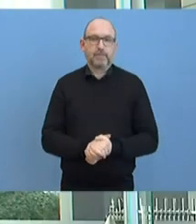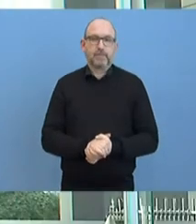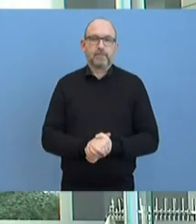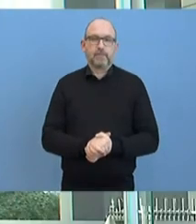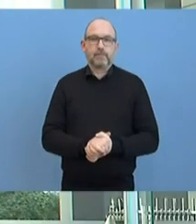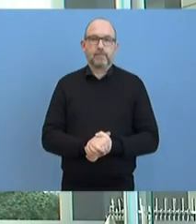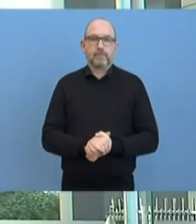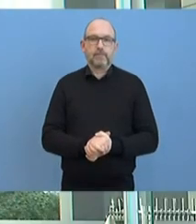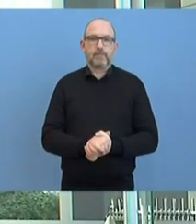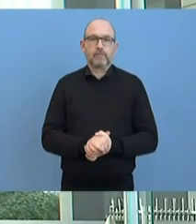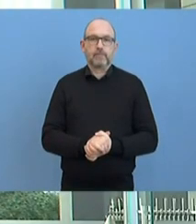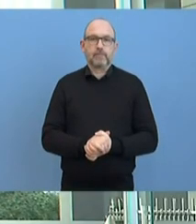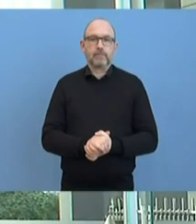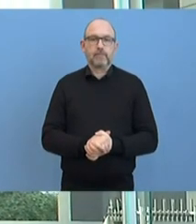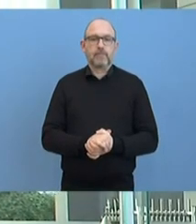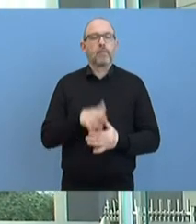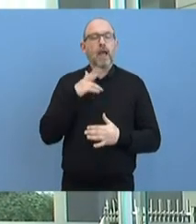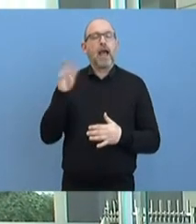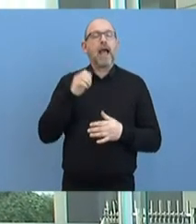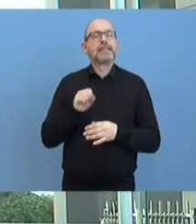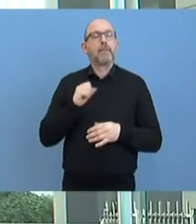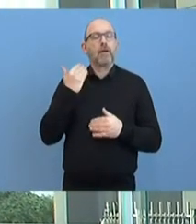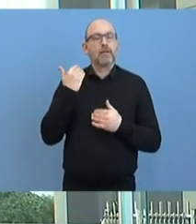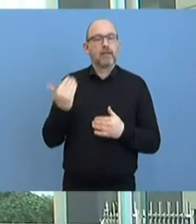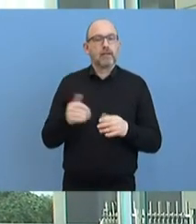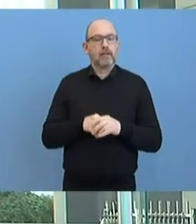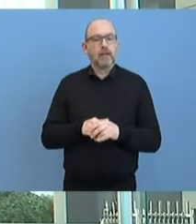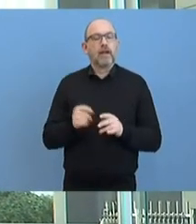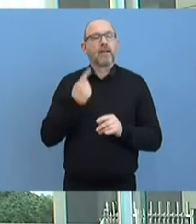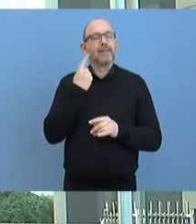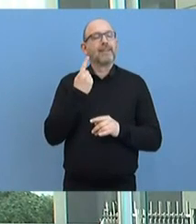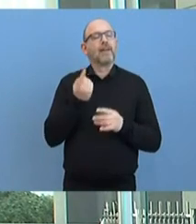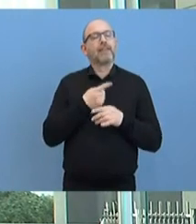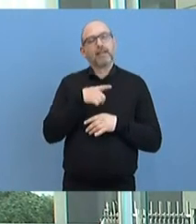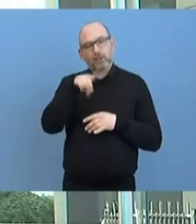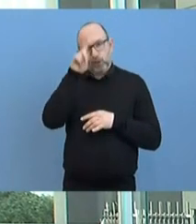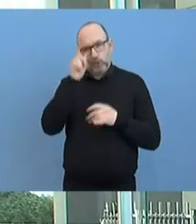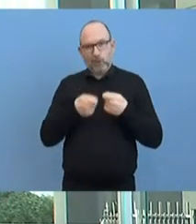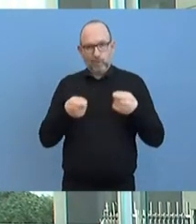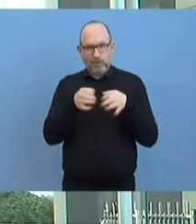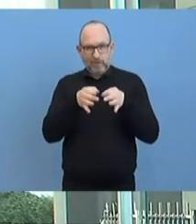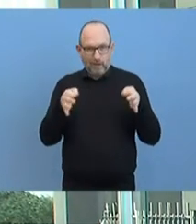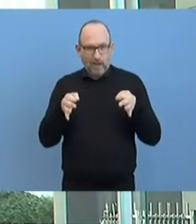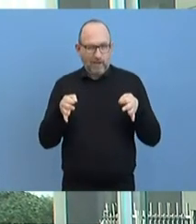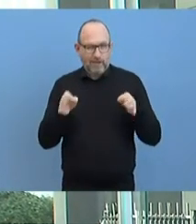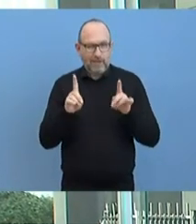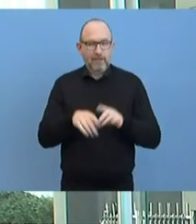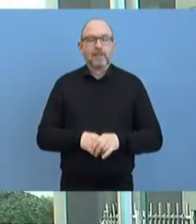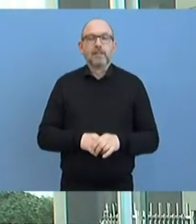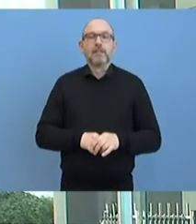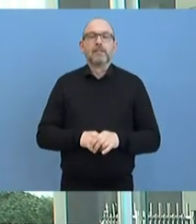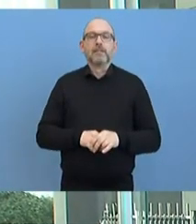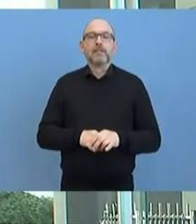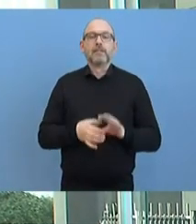Dann Herr Seibert, bitte. Ja, weil das Stichwort Deutscher Bundestag gerade gefallen ist. Ich wollte einfach noch einmal auf das